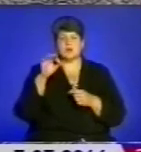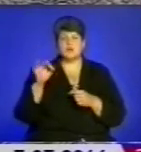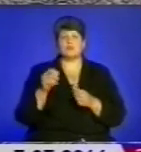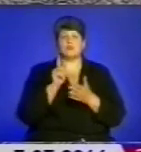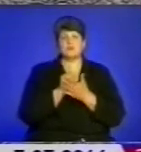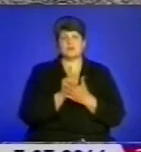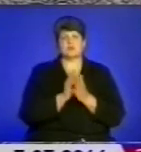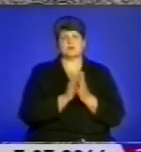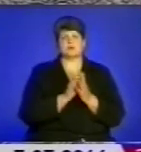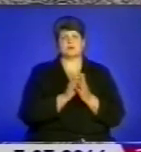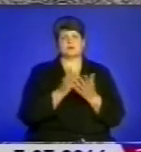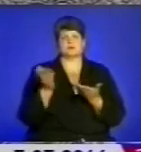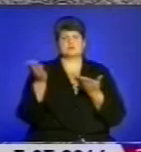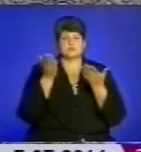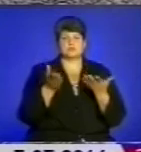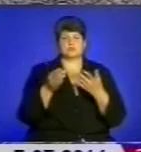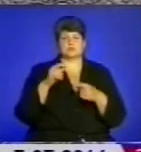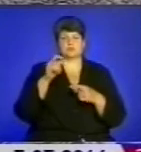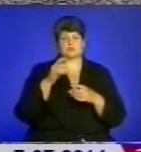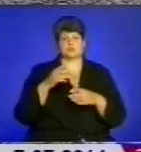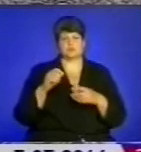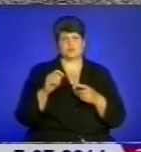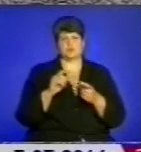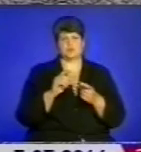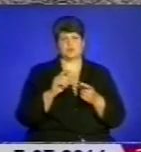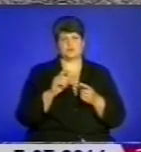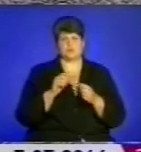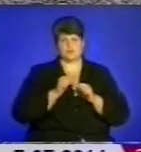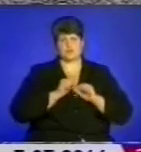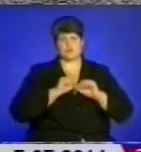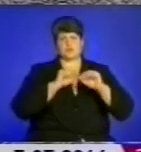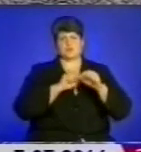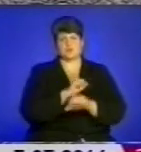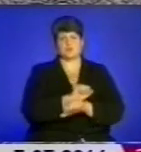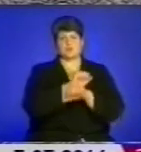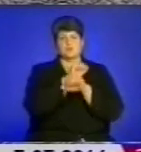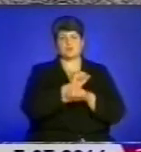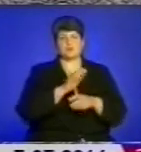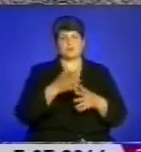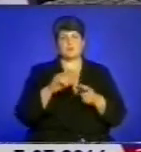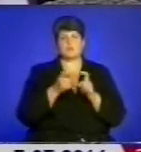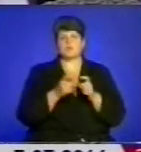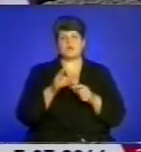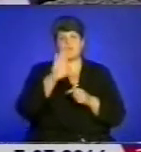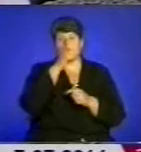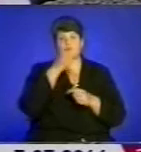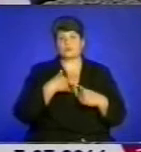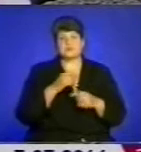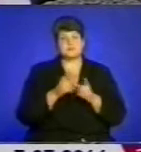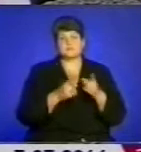боротьби. Ця боротьба триває, оскільки ворог у нас не змінився. На жаль,